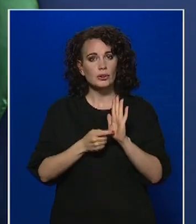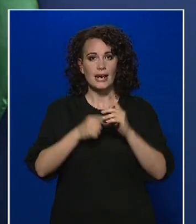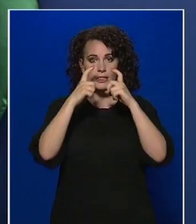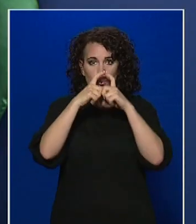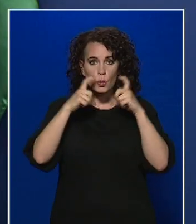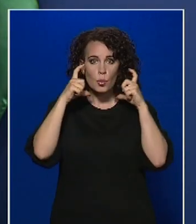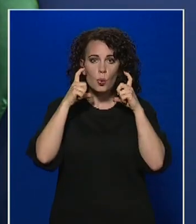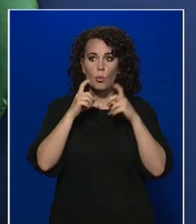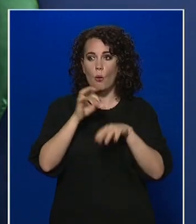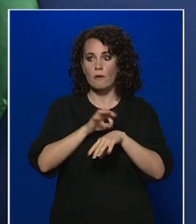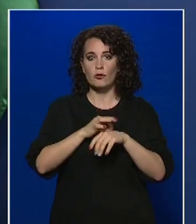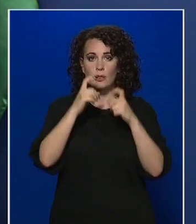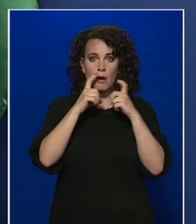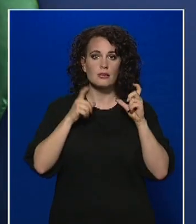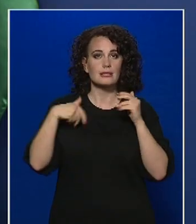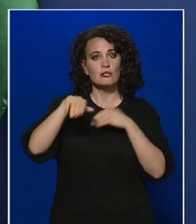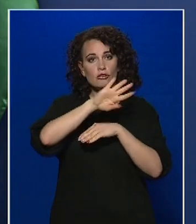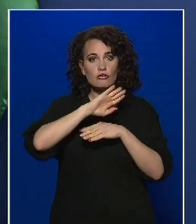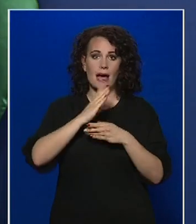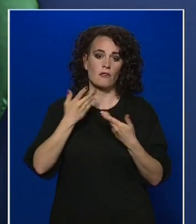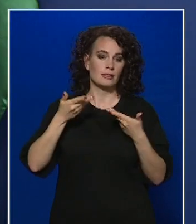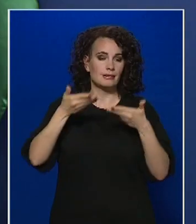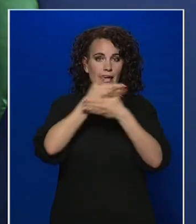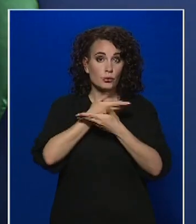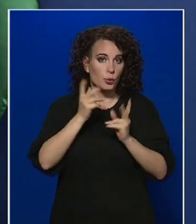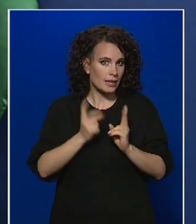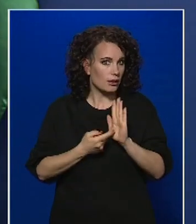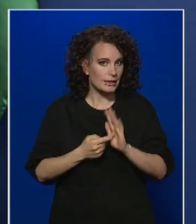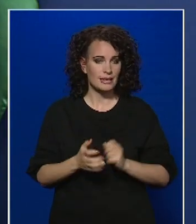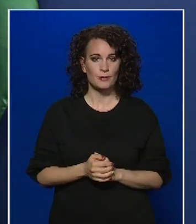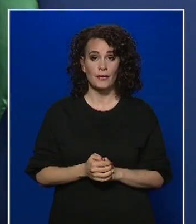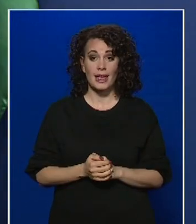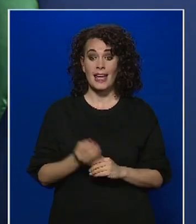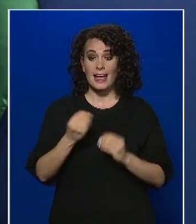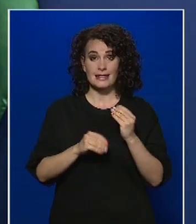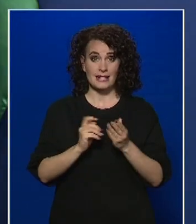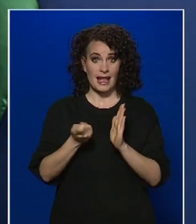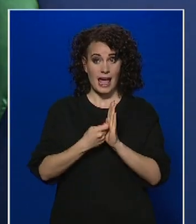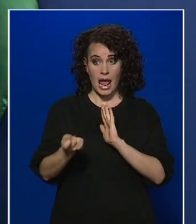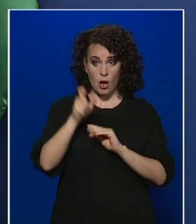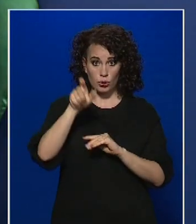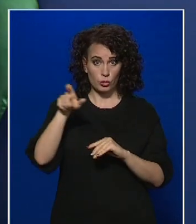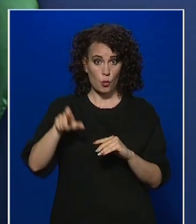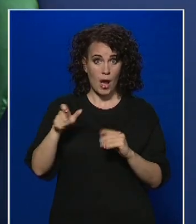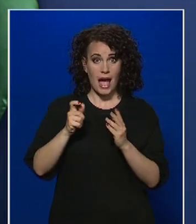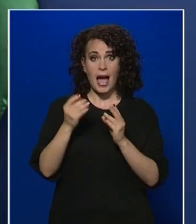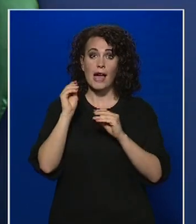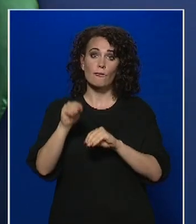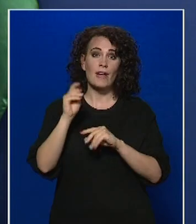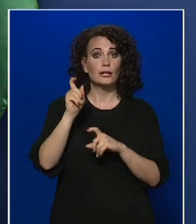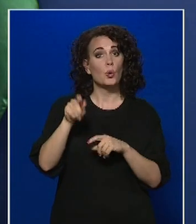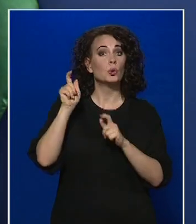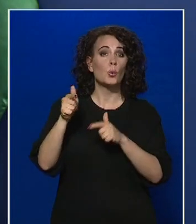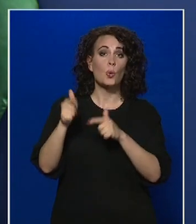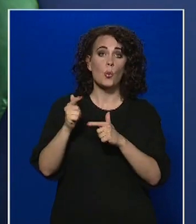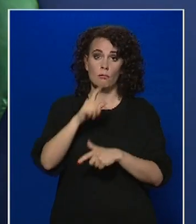például orvosi maszk, sál, kendő, viselni. Talán éppen ezért számos üzletben az eladók, pénztárosok, árufeltőtők nem viselnek